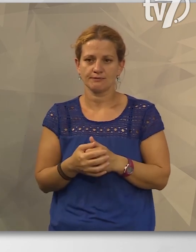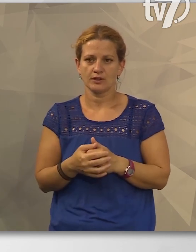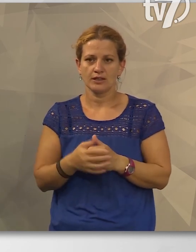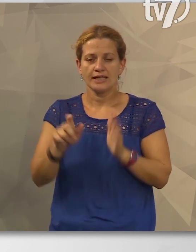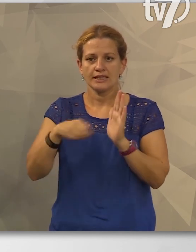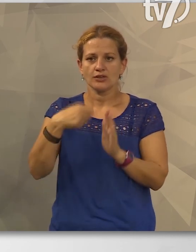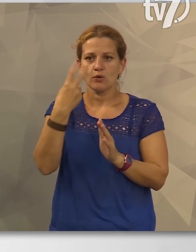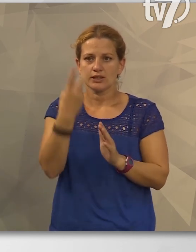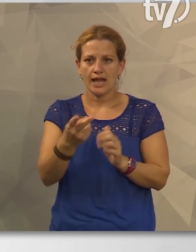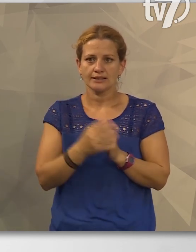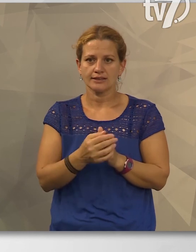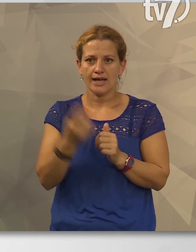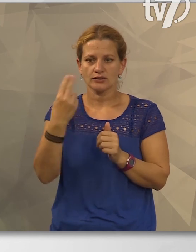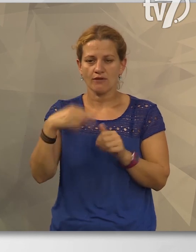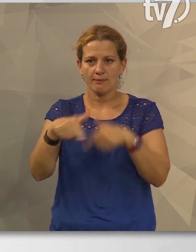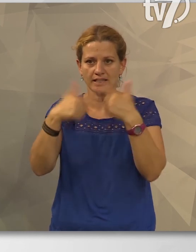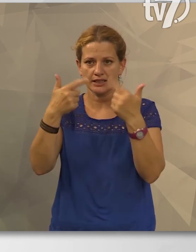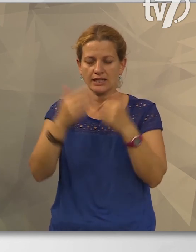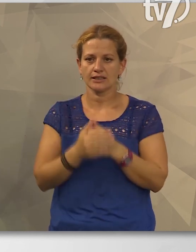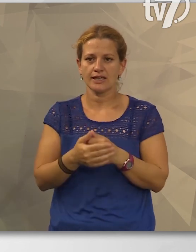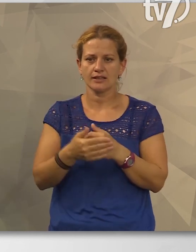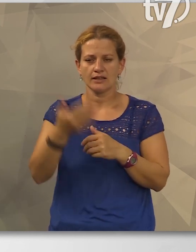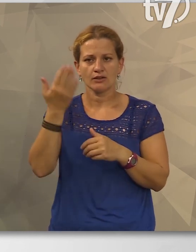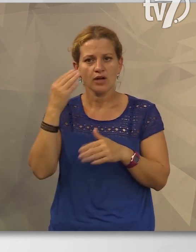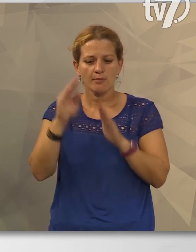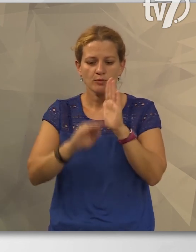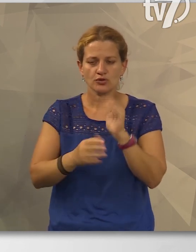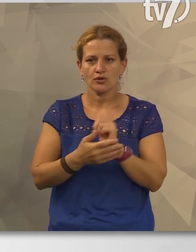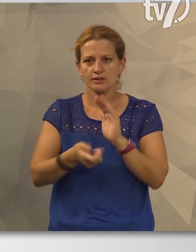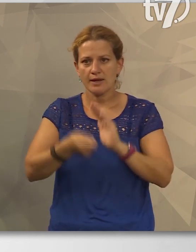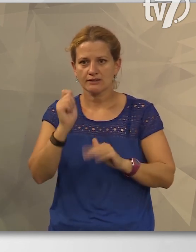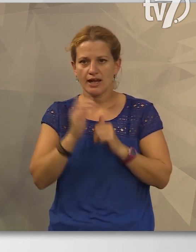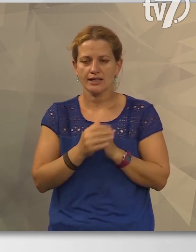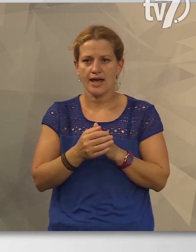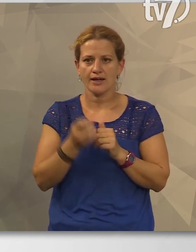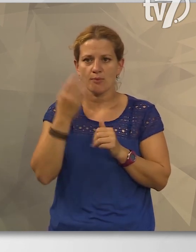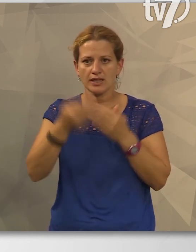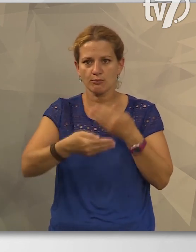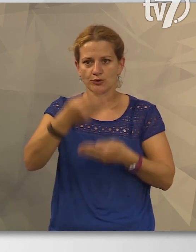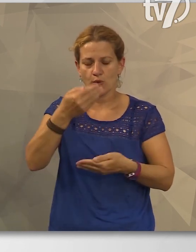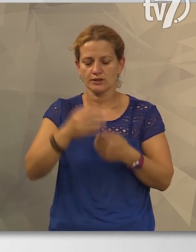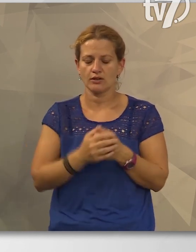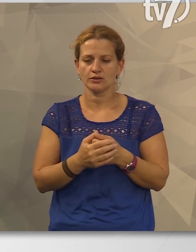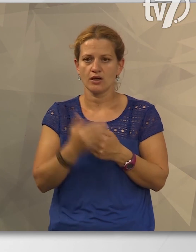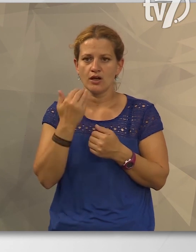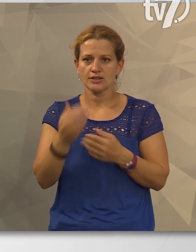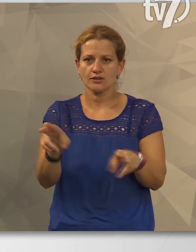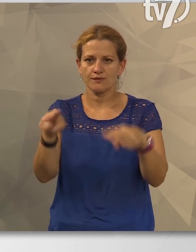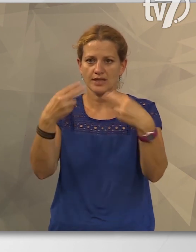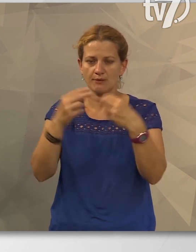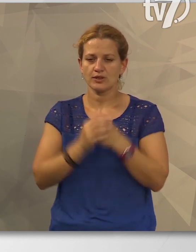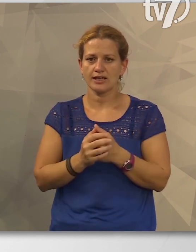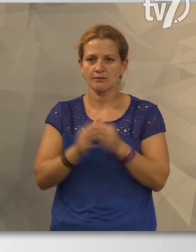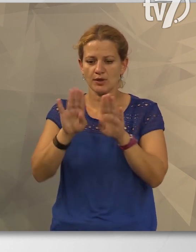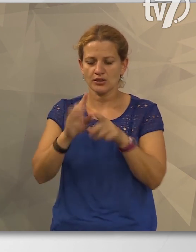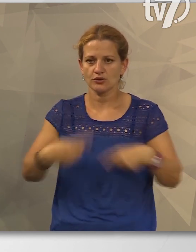Híradónkat látták, további híreinket és korábbi műsorainkat megtalálják a behír.hu oldalon. Köszönöm figyelmüket,